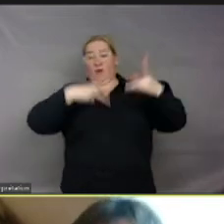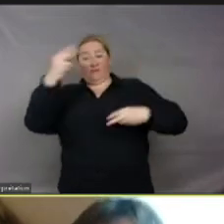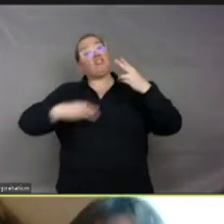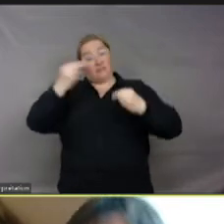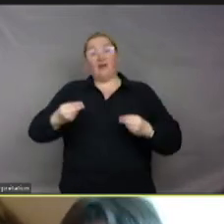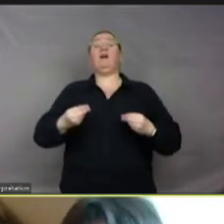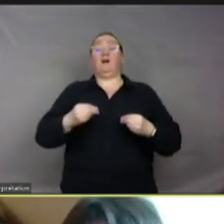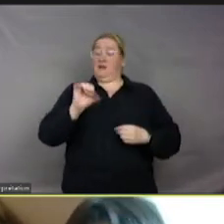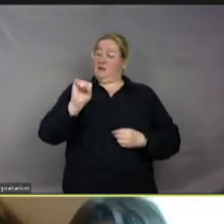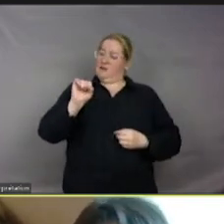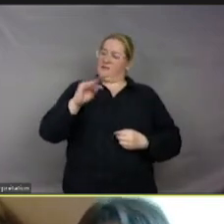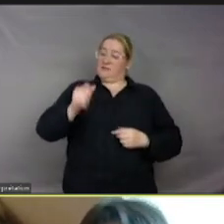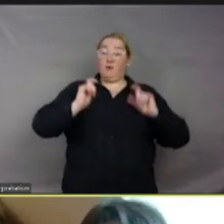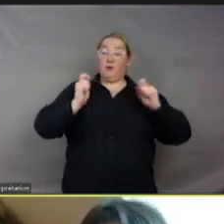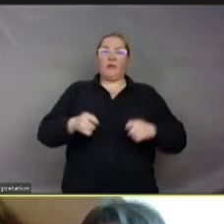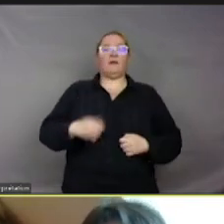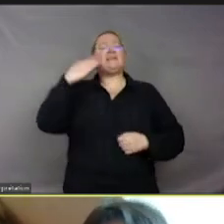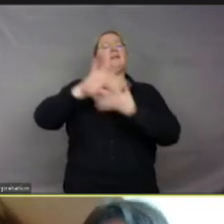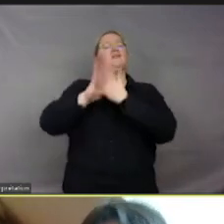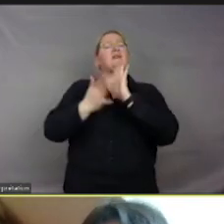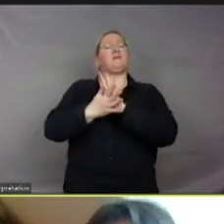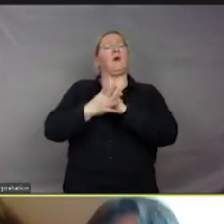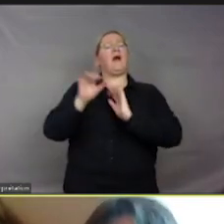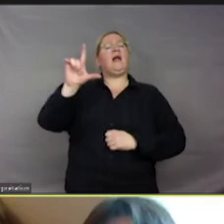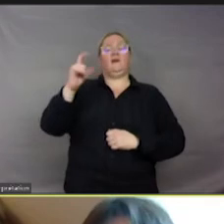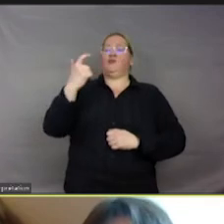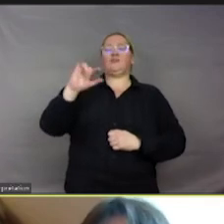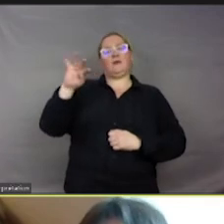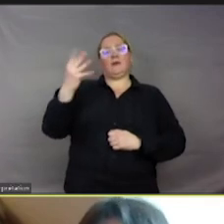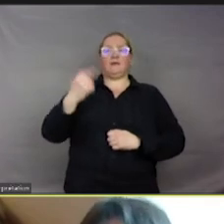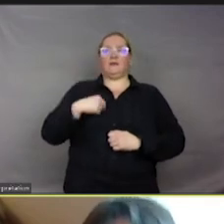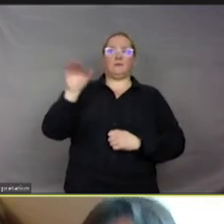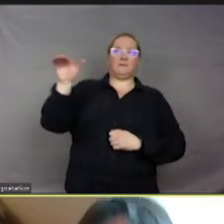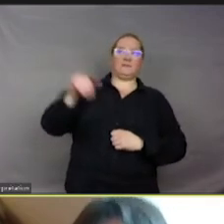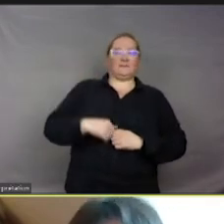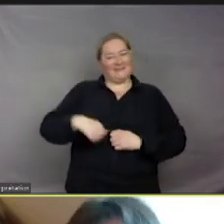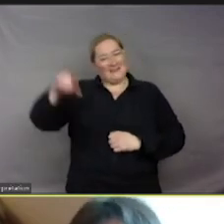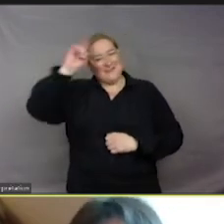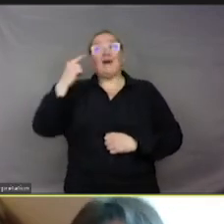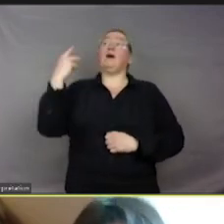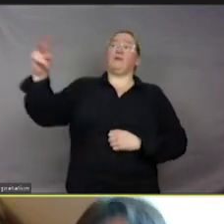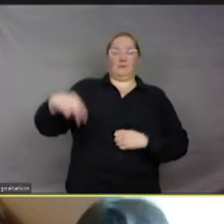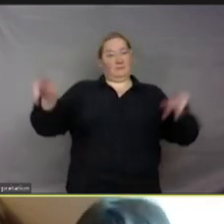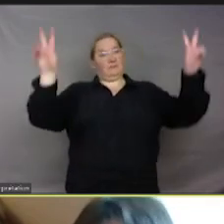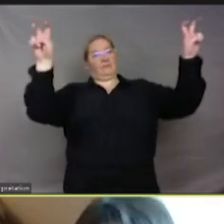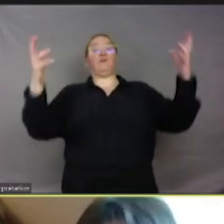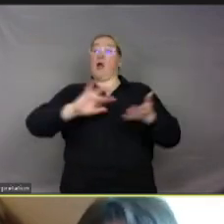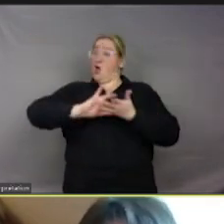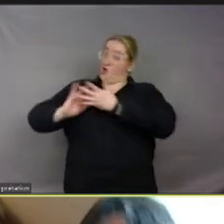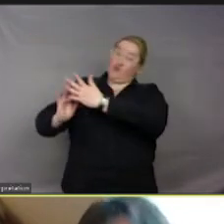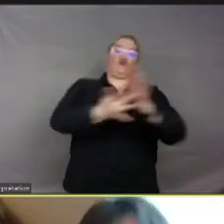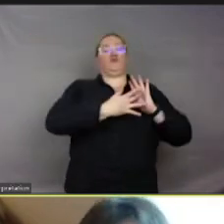je fais un petit clin d'œil à L214, puisque le slogan, en quelque sorte, le mot d'ordre de L214, c'est « tous